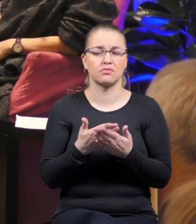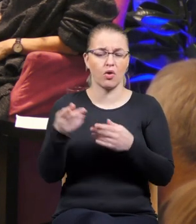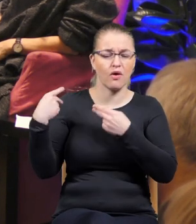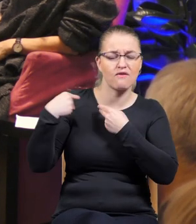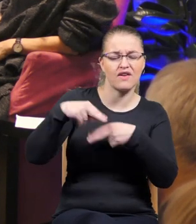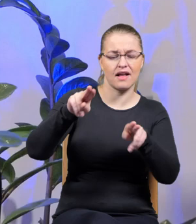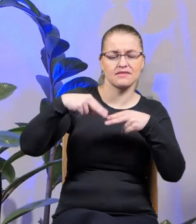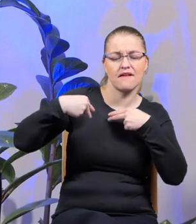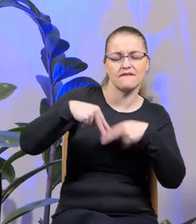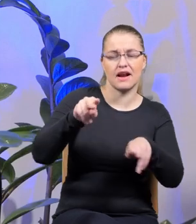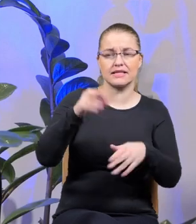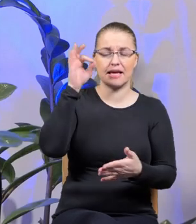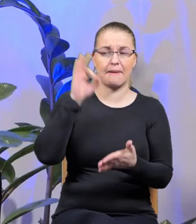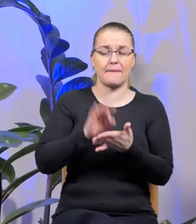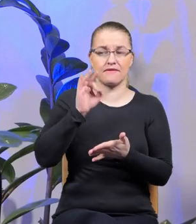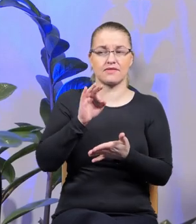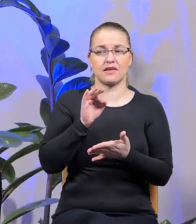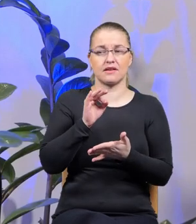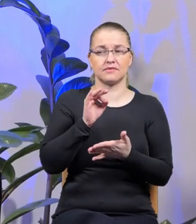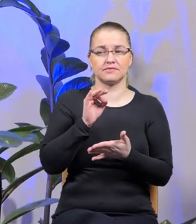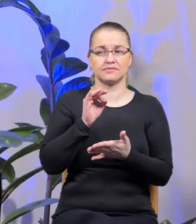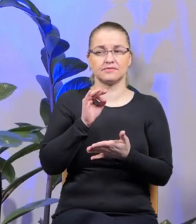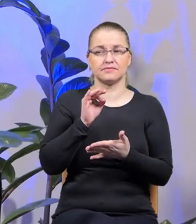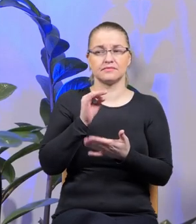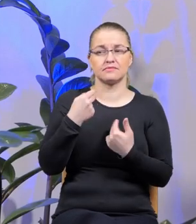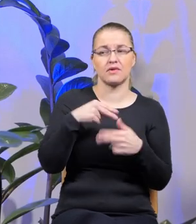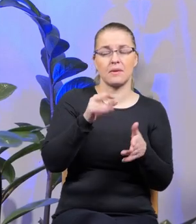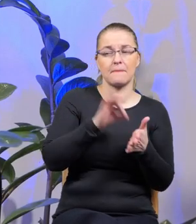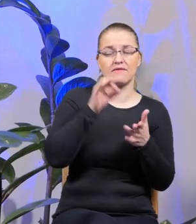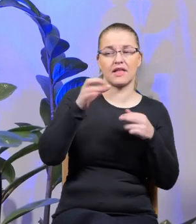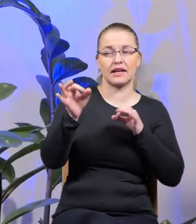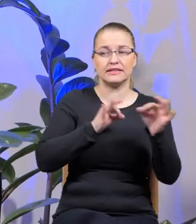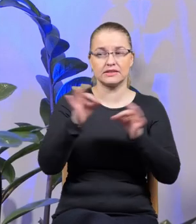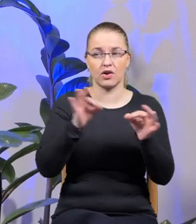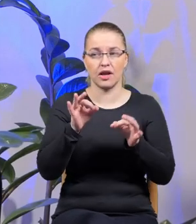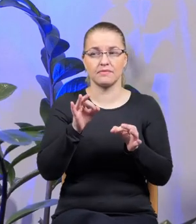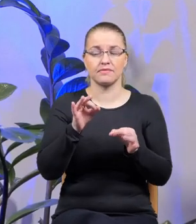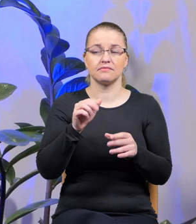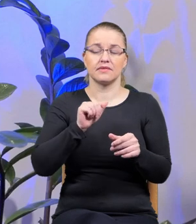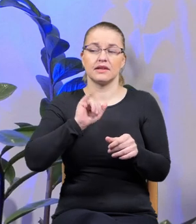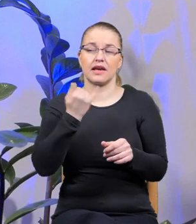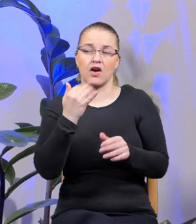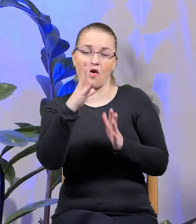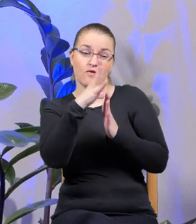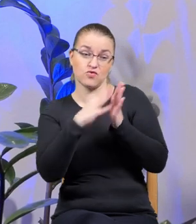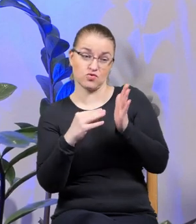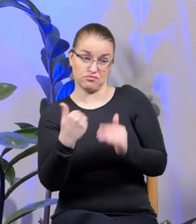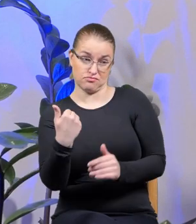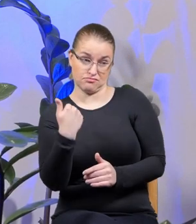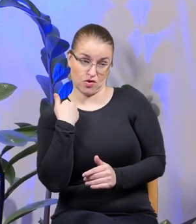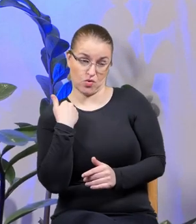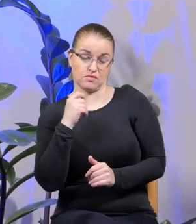wraca jako pewna, powrót pewnej historii, jako makietowanie tego, co było.